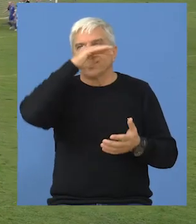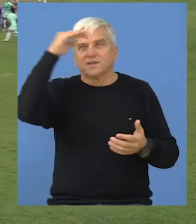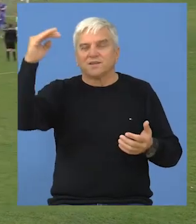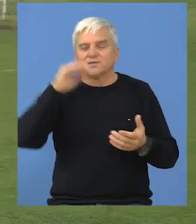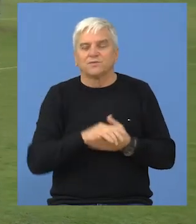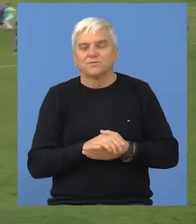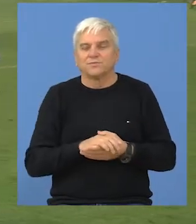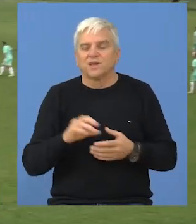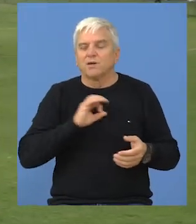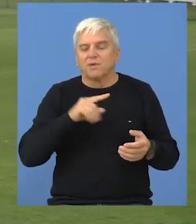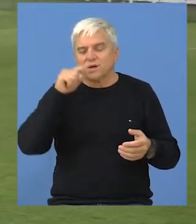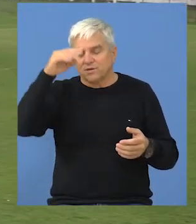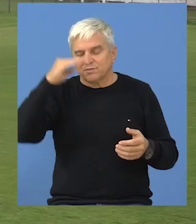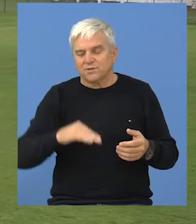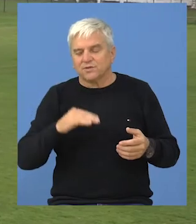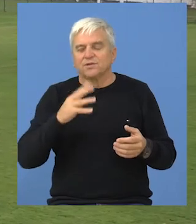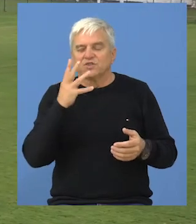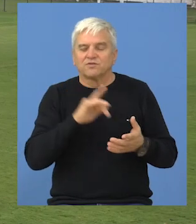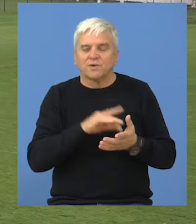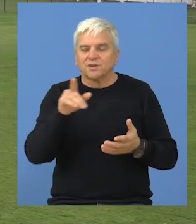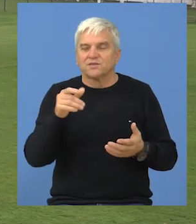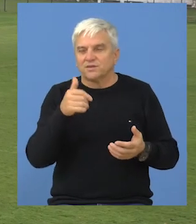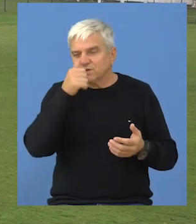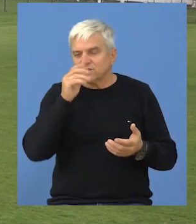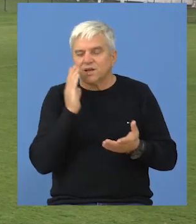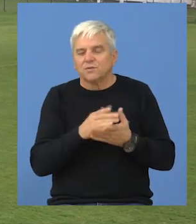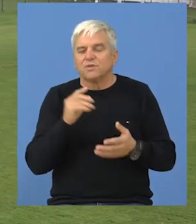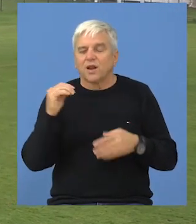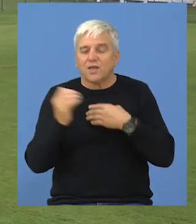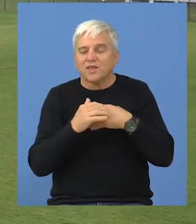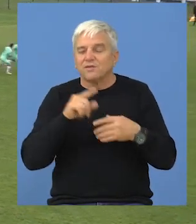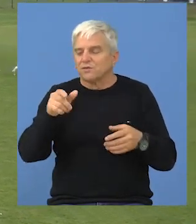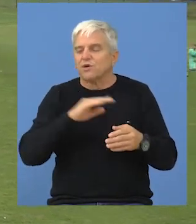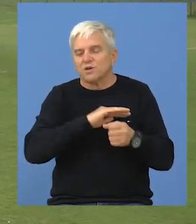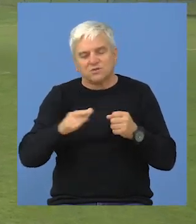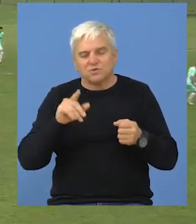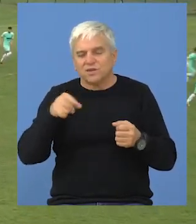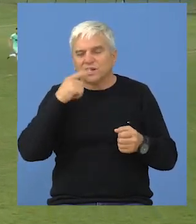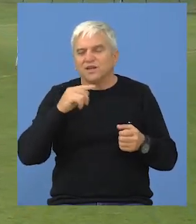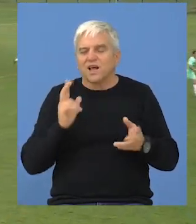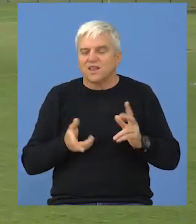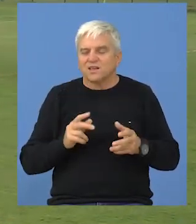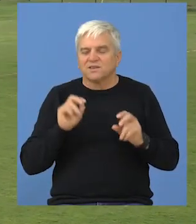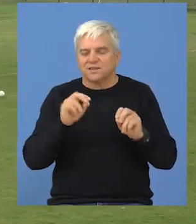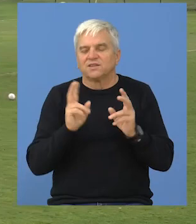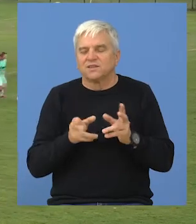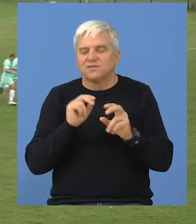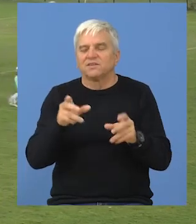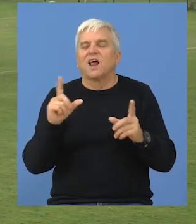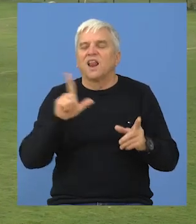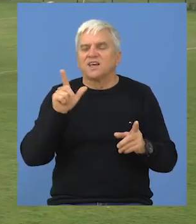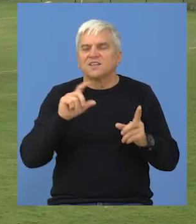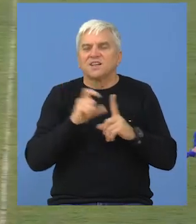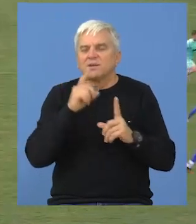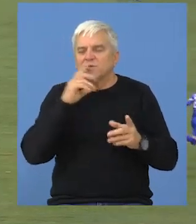trećoj pozici na tabeli, a Bečeji lestvicu ispod. Ono što je bilo najavljeno, to je ispunjeno, kaže trener Bečeja